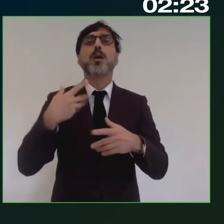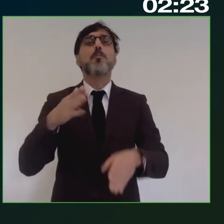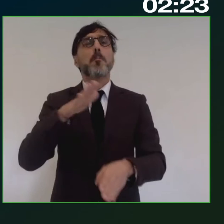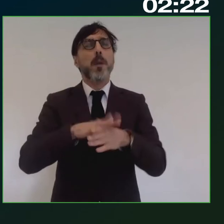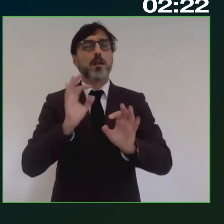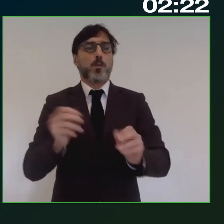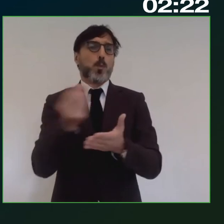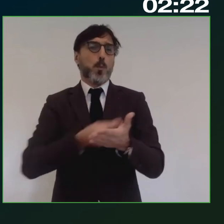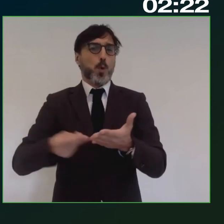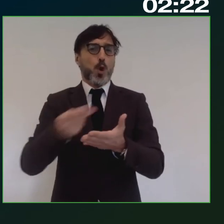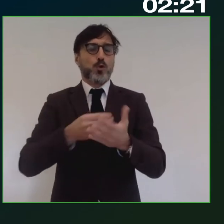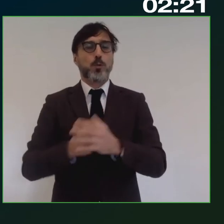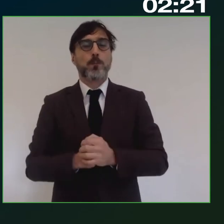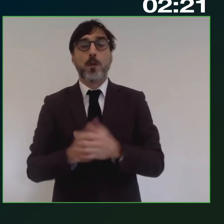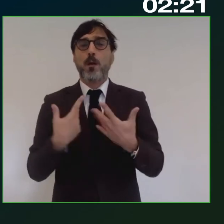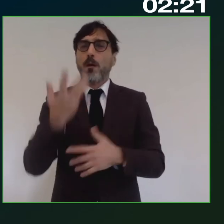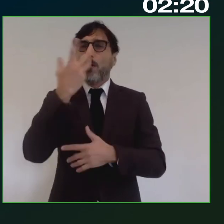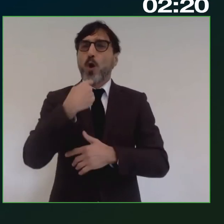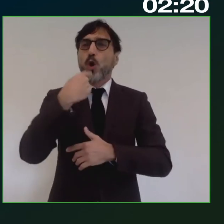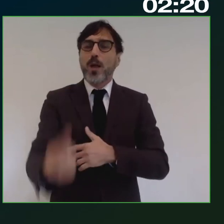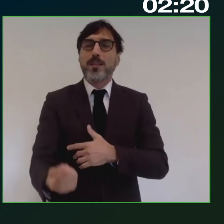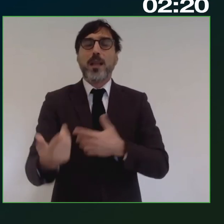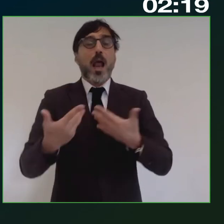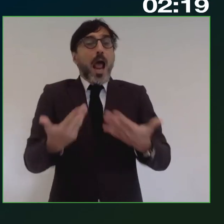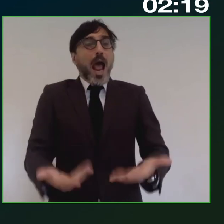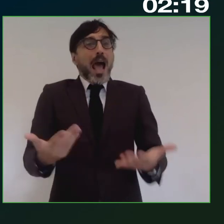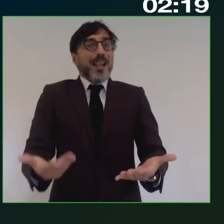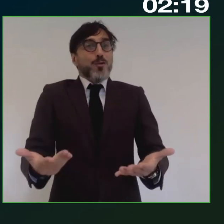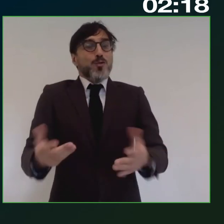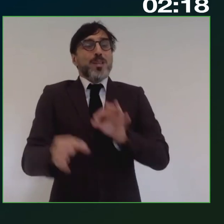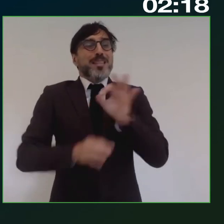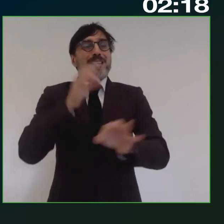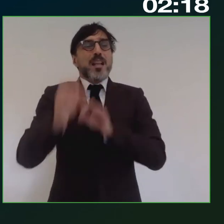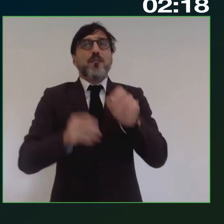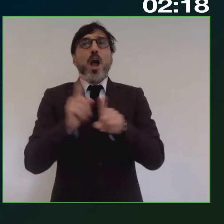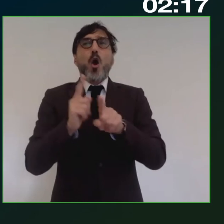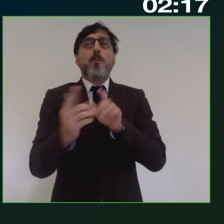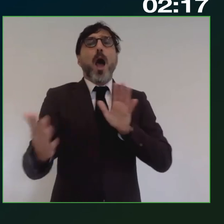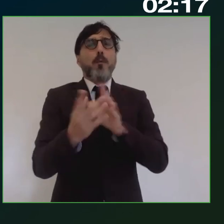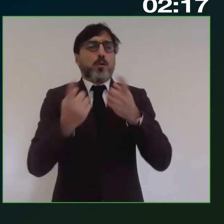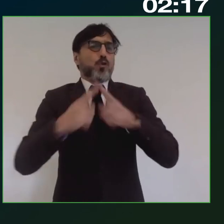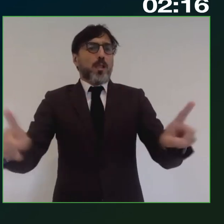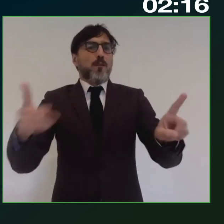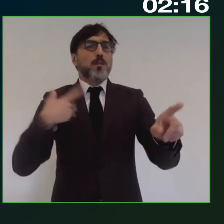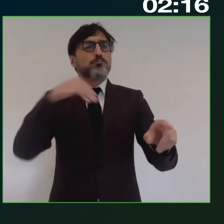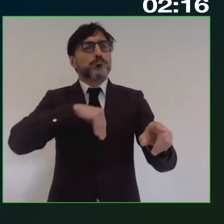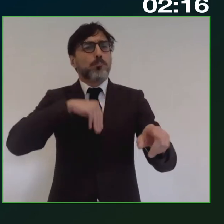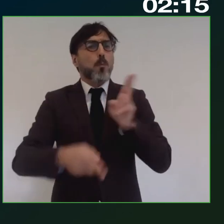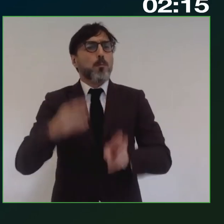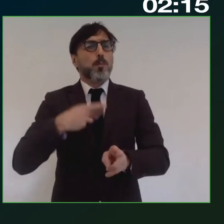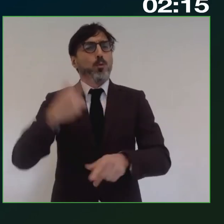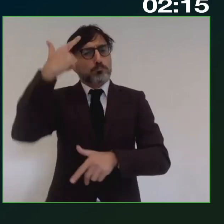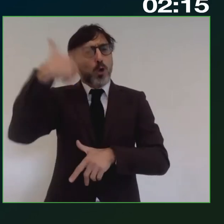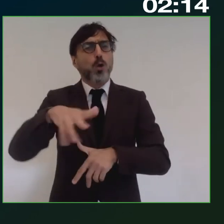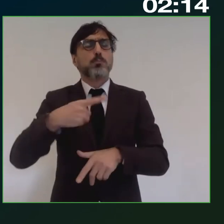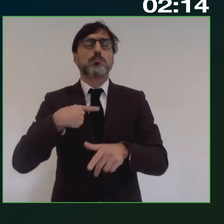bandi. Quindi voglio dire che oggi sia cambiato l'approccio e che ci sia stata una maggiore coscienza e consapevolezza